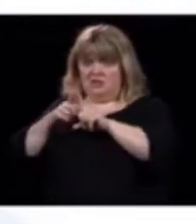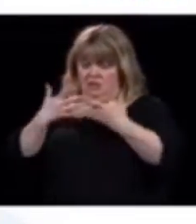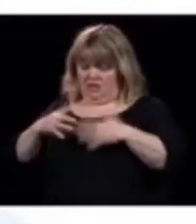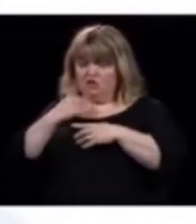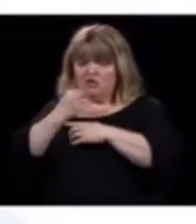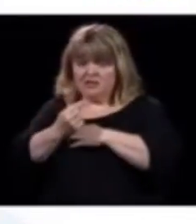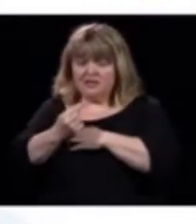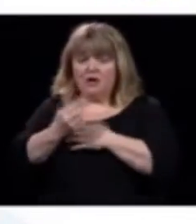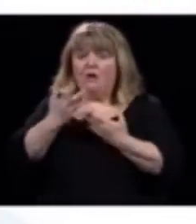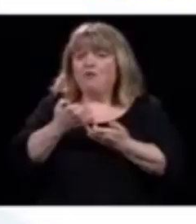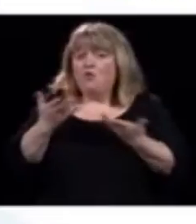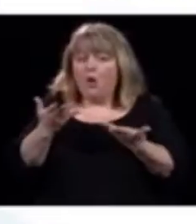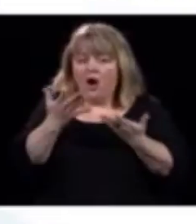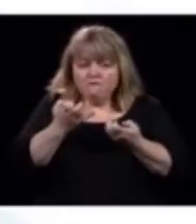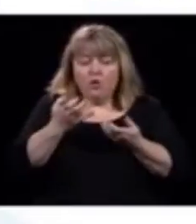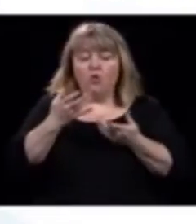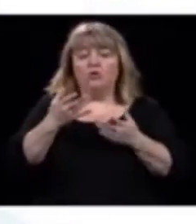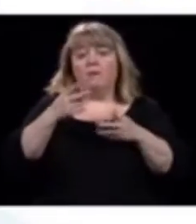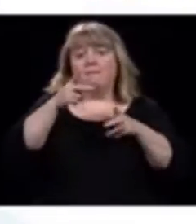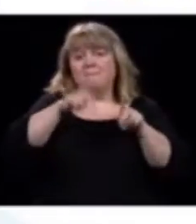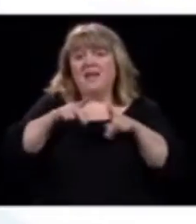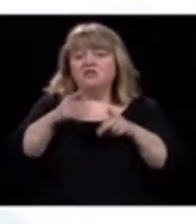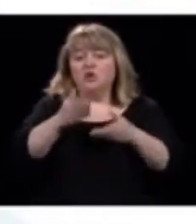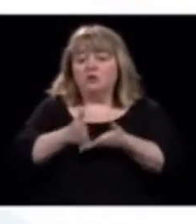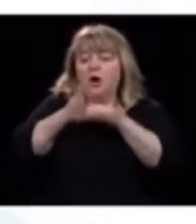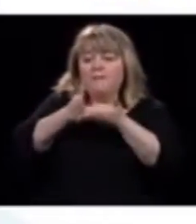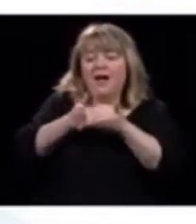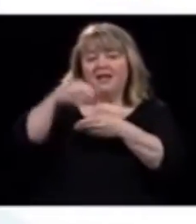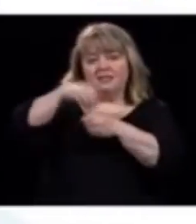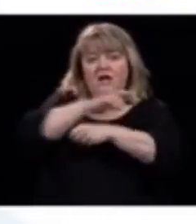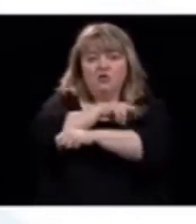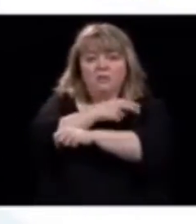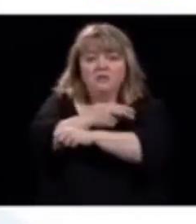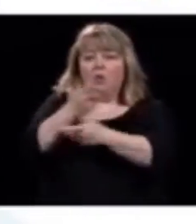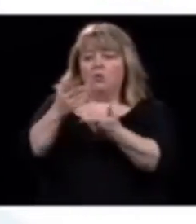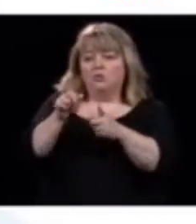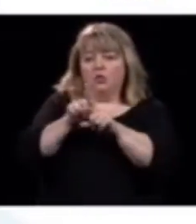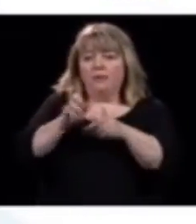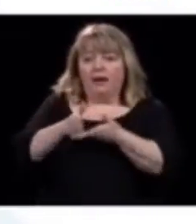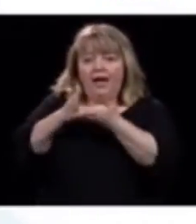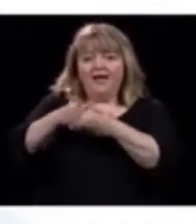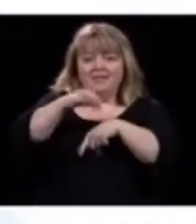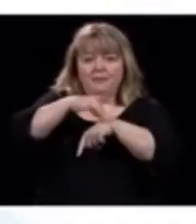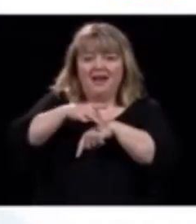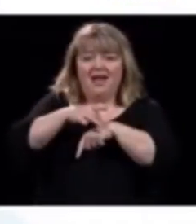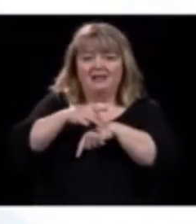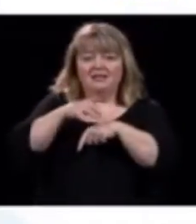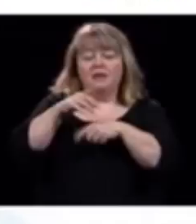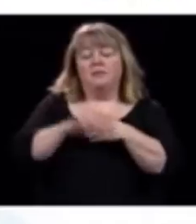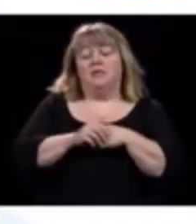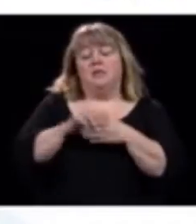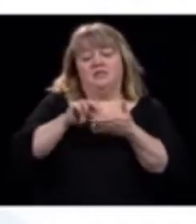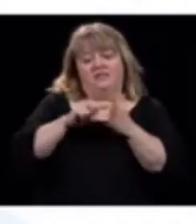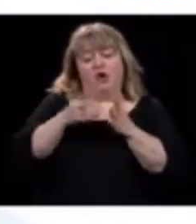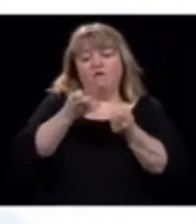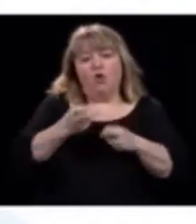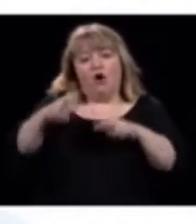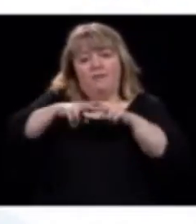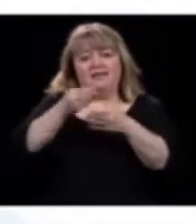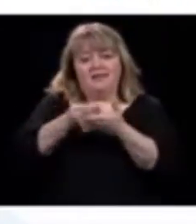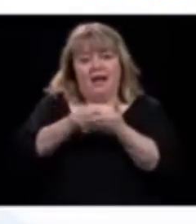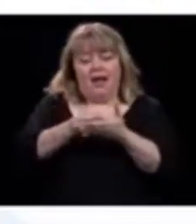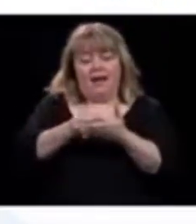'est d'augmenter le salaire des préposés aux bénéficiaires. Ce n pas simple. Habituellement, au Québec, quand on négocie des